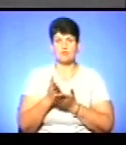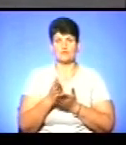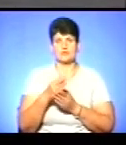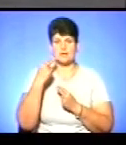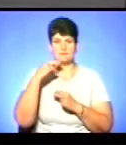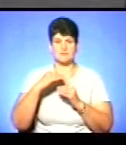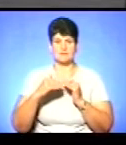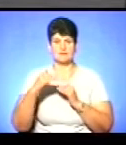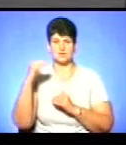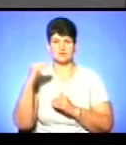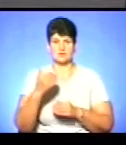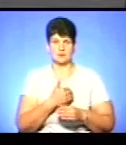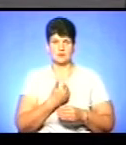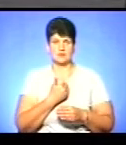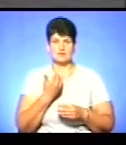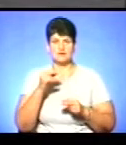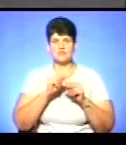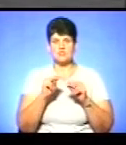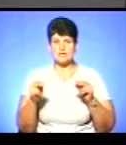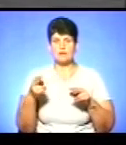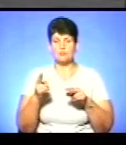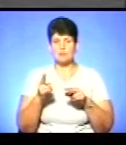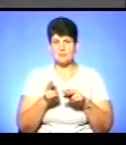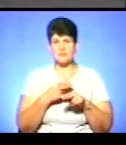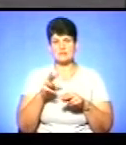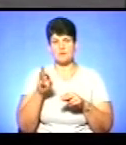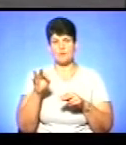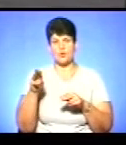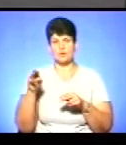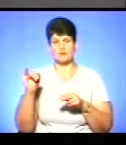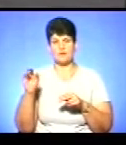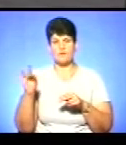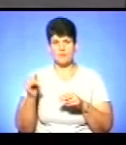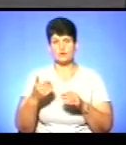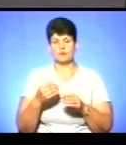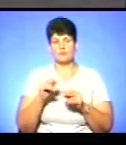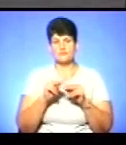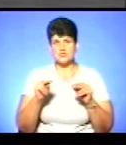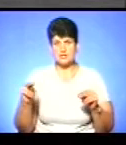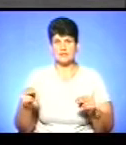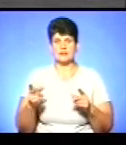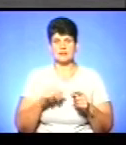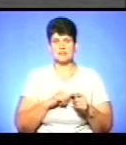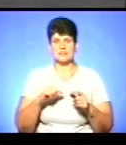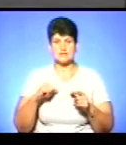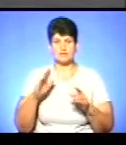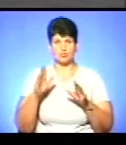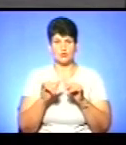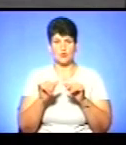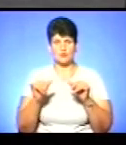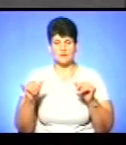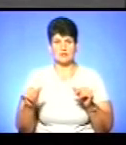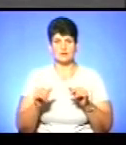мотивації вчителя. Бо без мотивованого вчителя, без вчителя ініціативного того, який буде сам розвиватися і